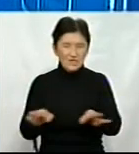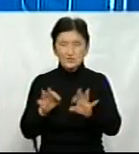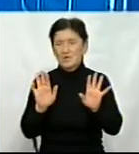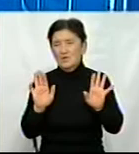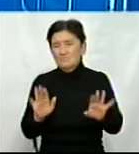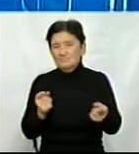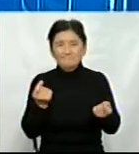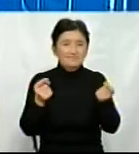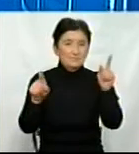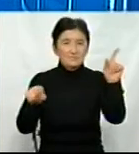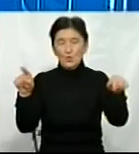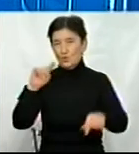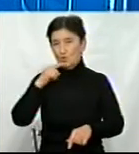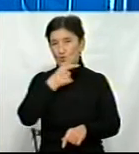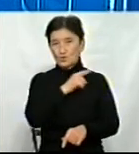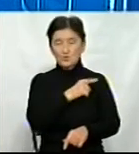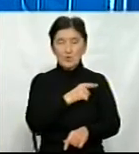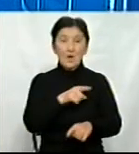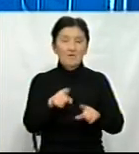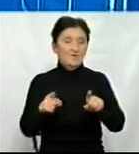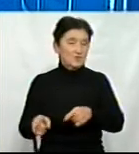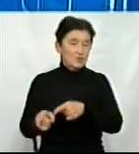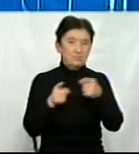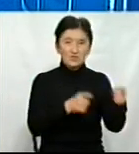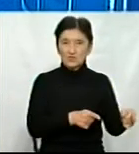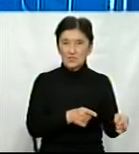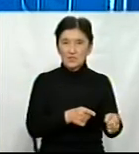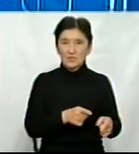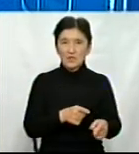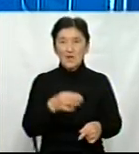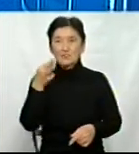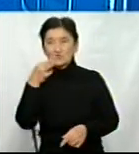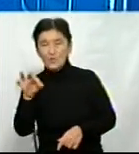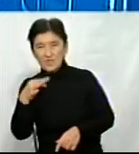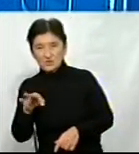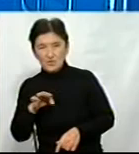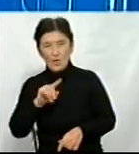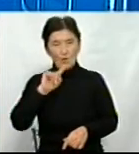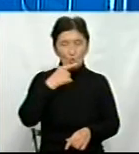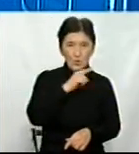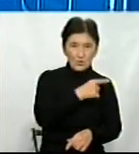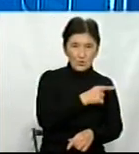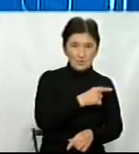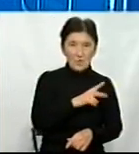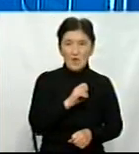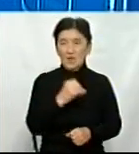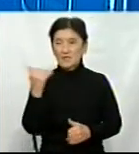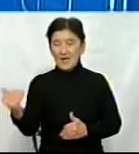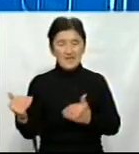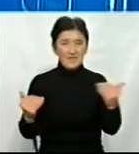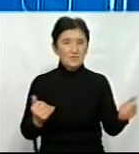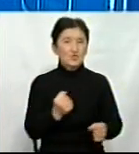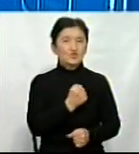кукурузу. І от ряд товаровиродників перейшли вже на двопільні сівозміни. Соняшник, кукуруза. На їхній жаль, в цьому році